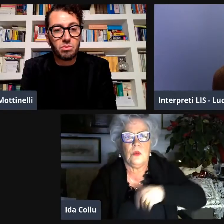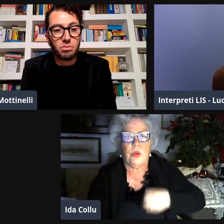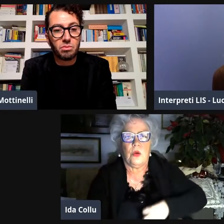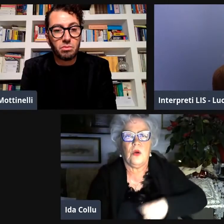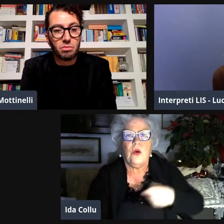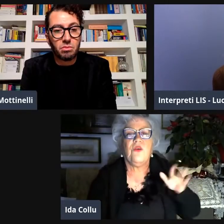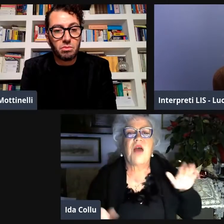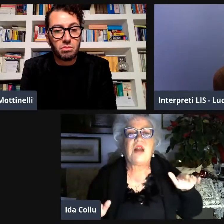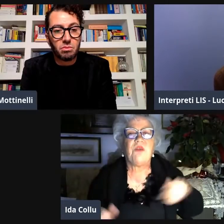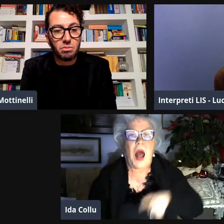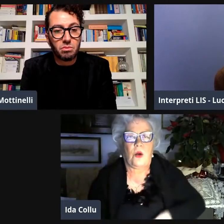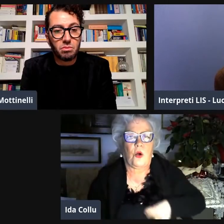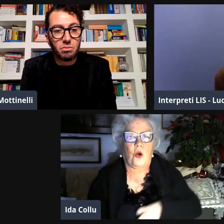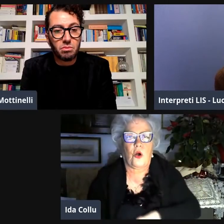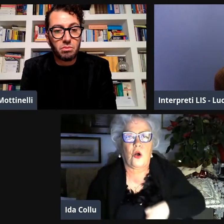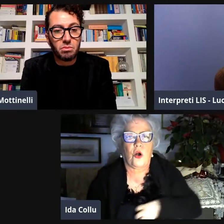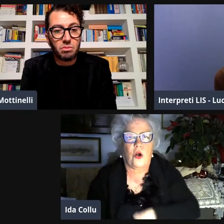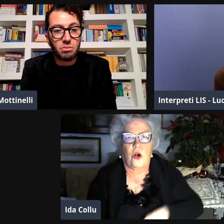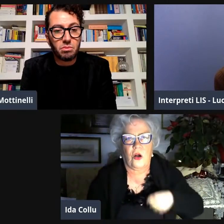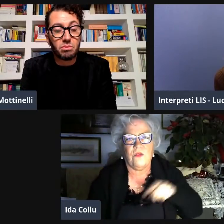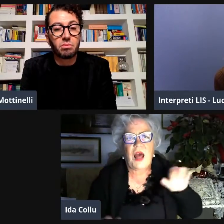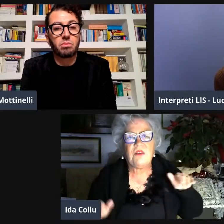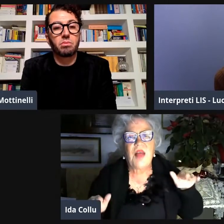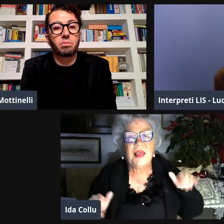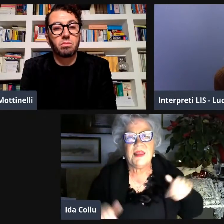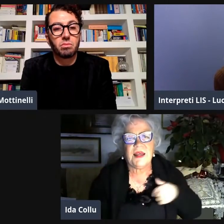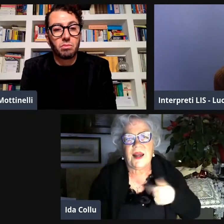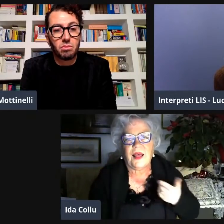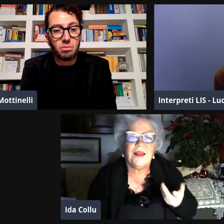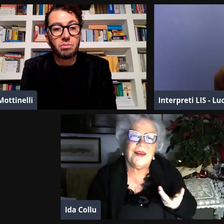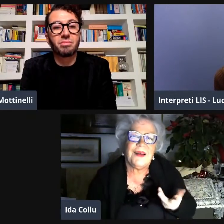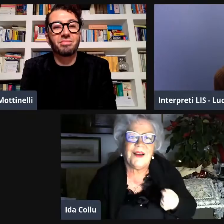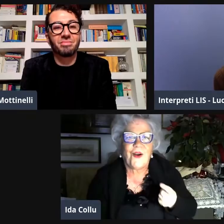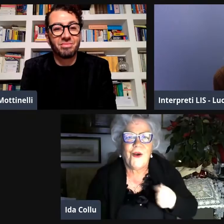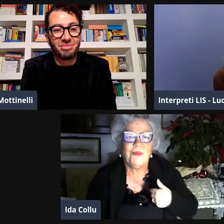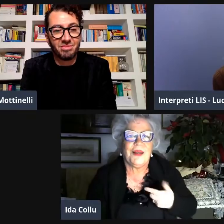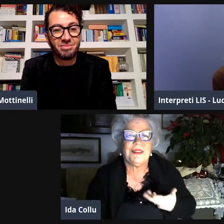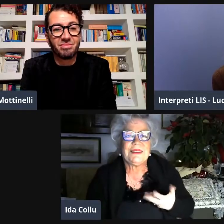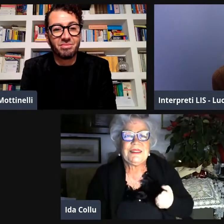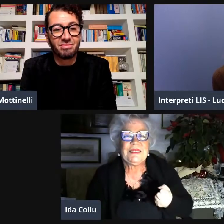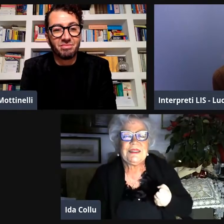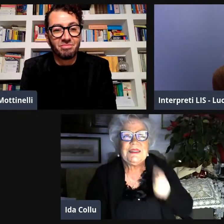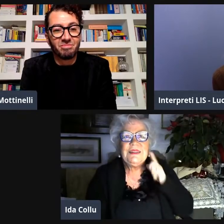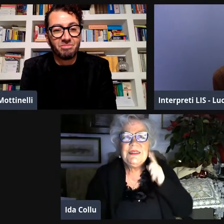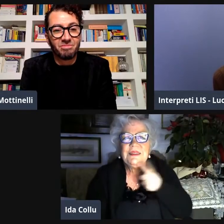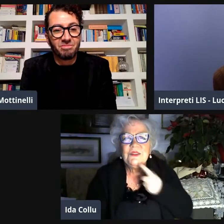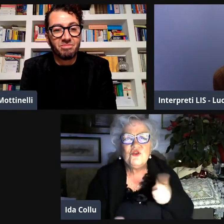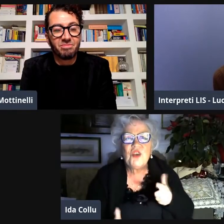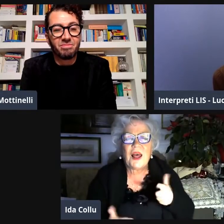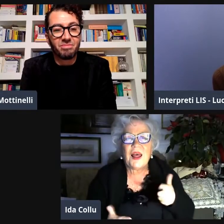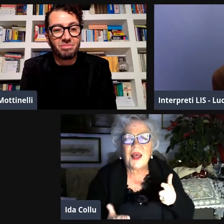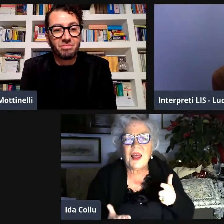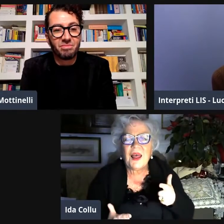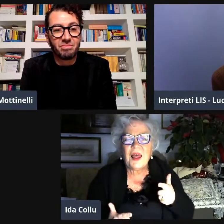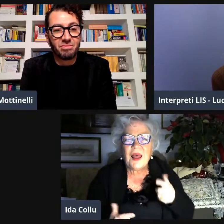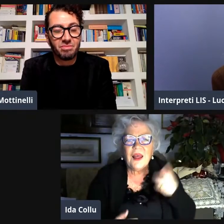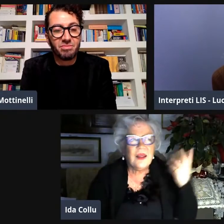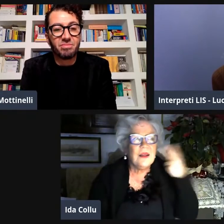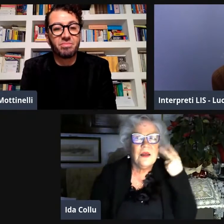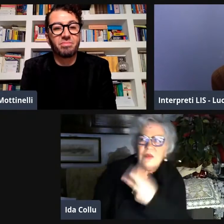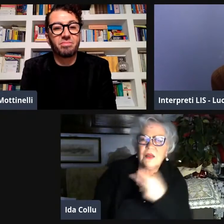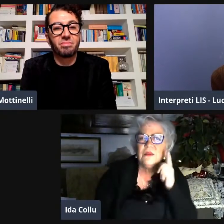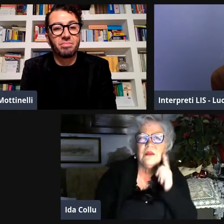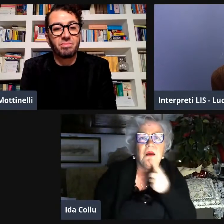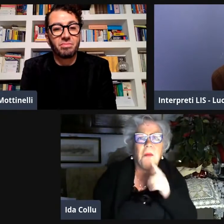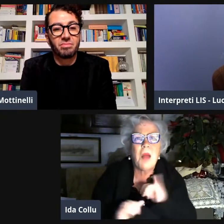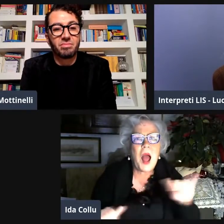e tutti mi dicevano sempre di Magarotto soltanto che io ero molto ingenua ero appena arrivata